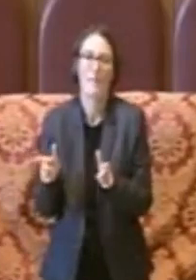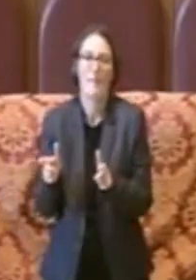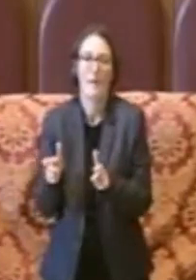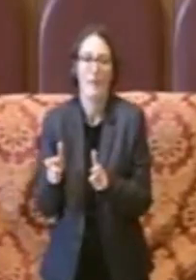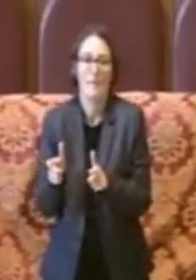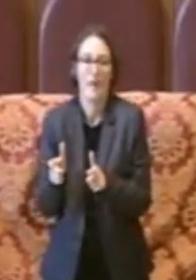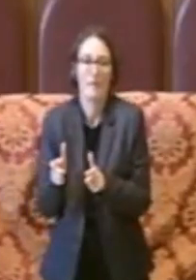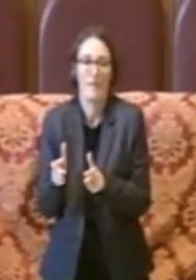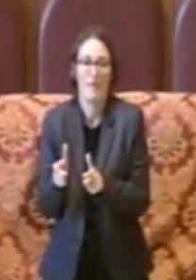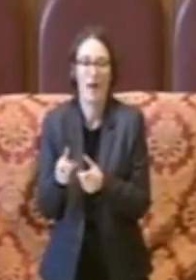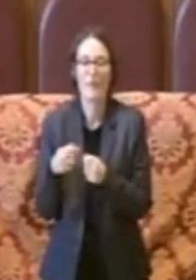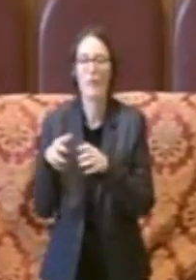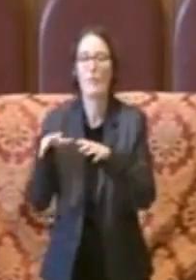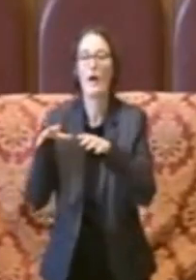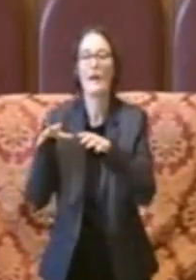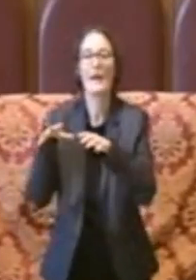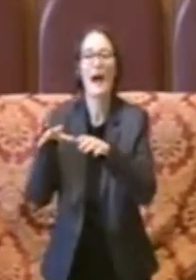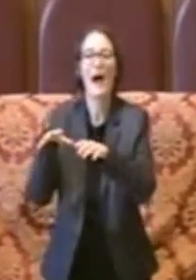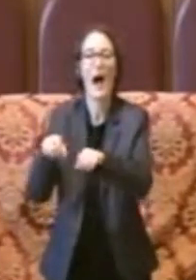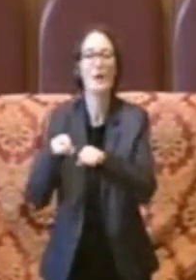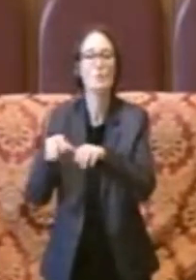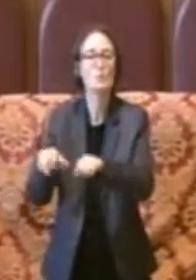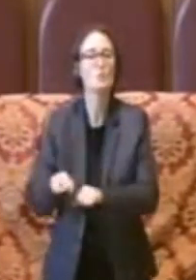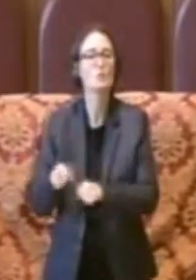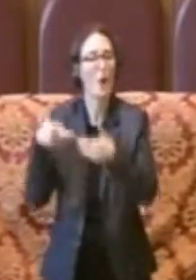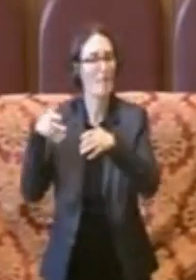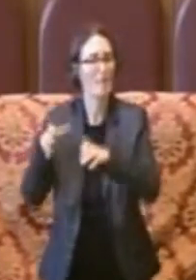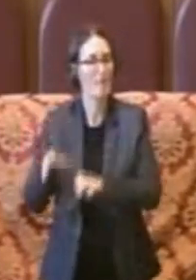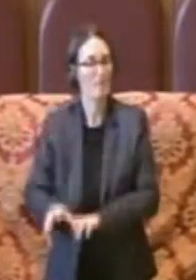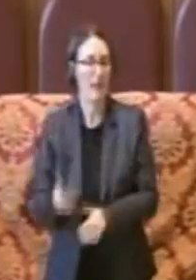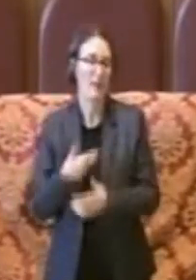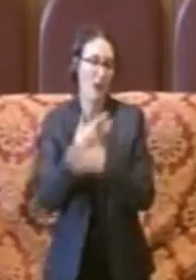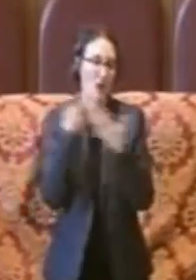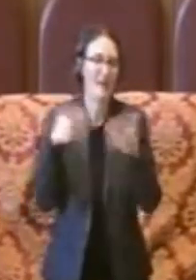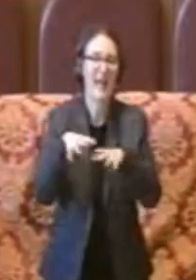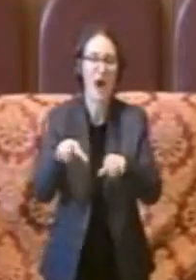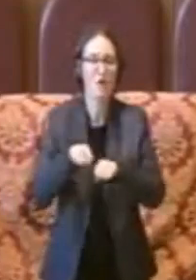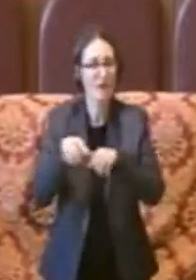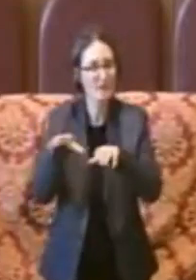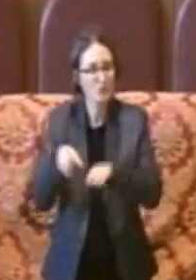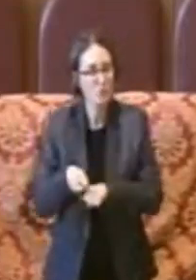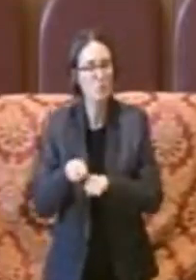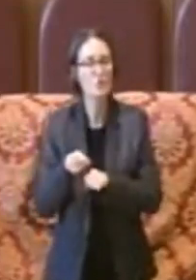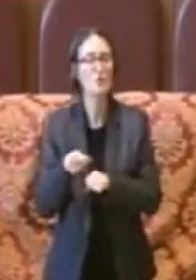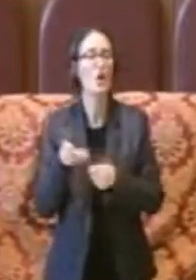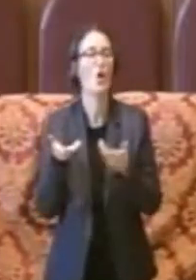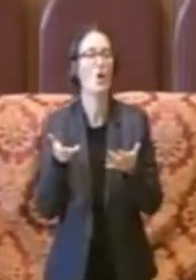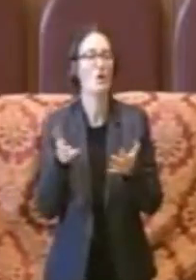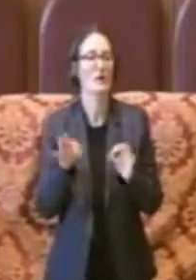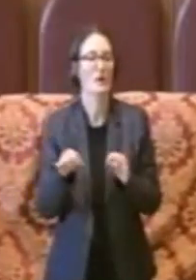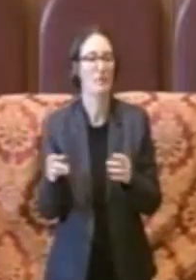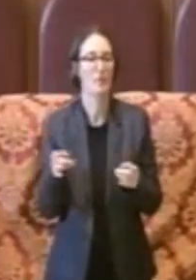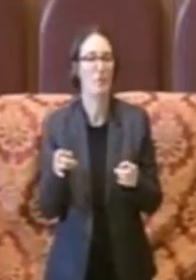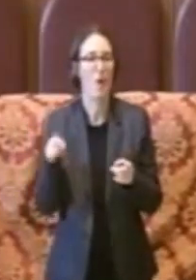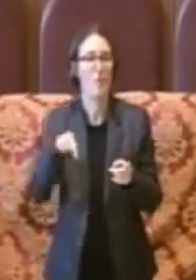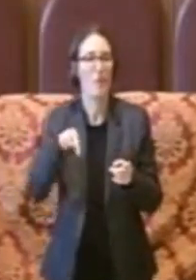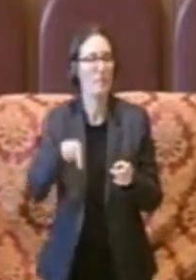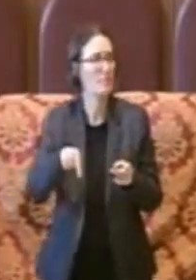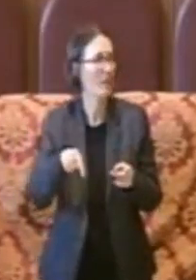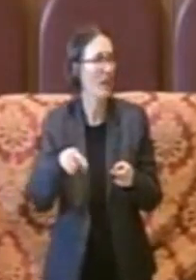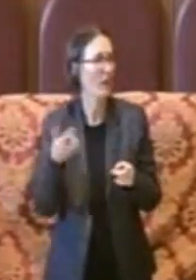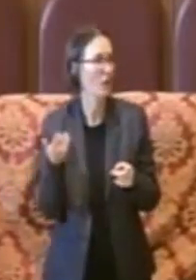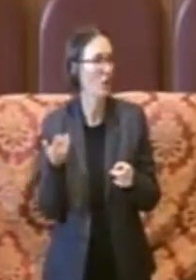del perimetro assunzionale. È evidente che il perimetro assunzionale nel momento in cui questa